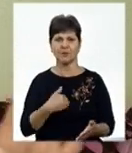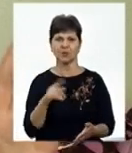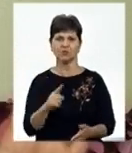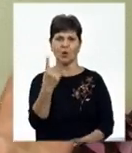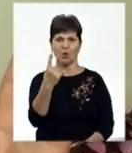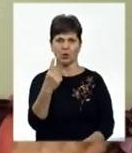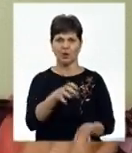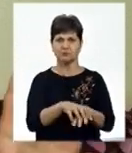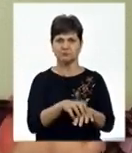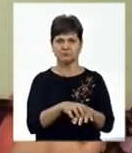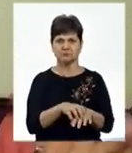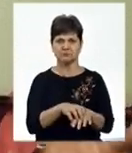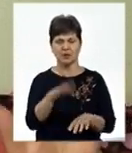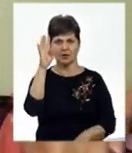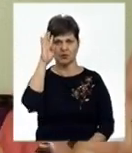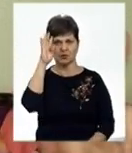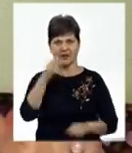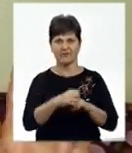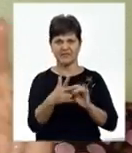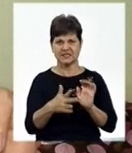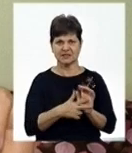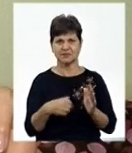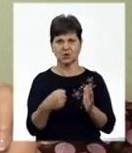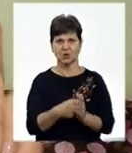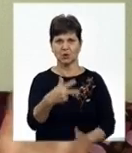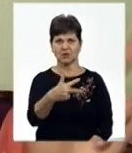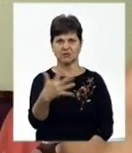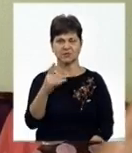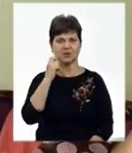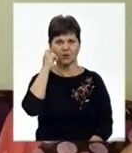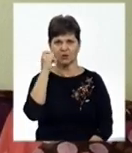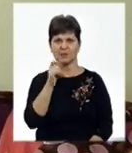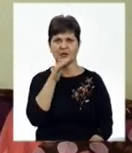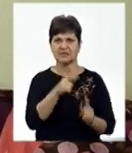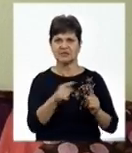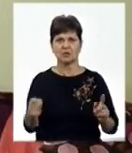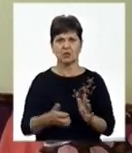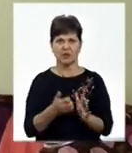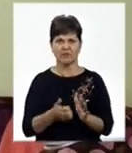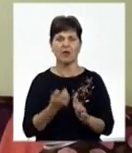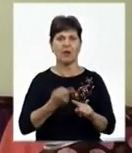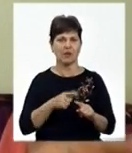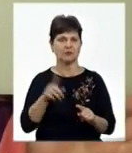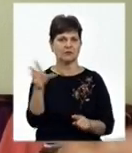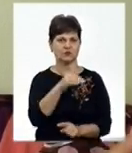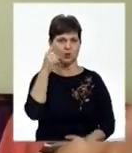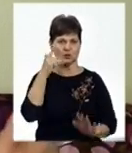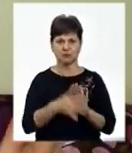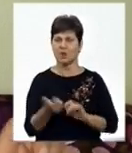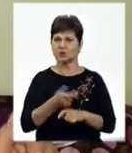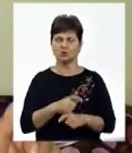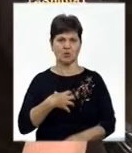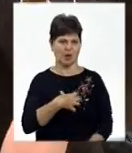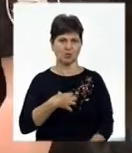однієї пари взуття хлопчику з 18 до 35 років на сезон не вистачає. це все розуміємо. Так що це дуже